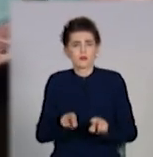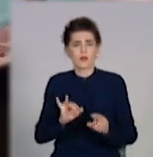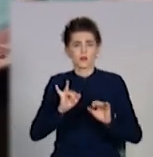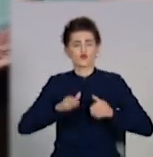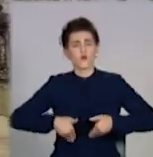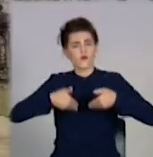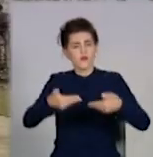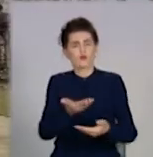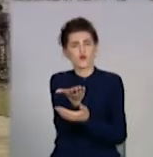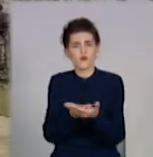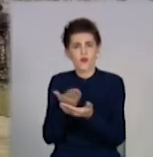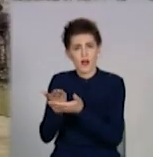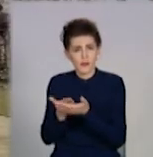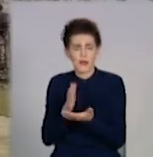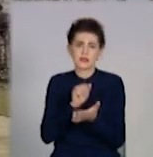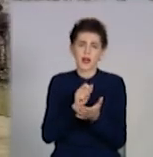українцям.